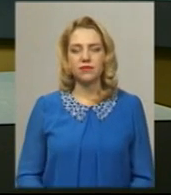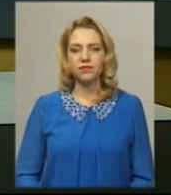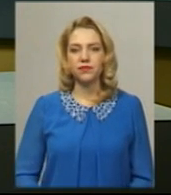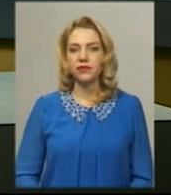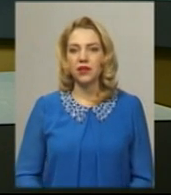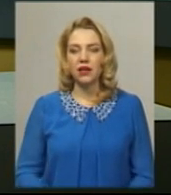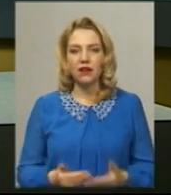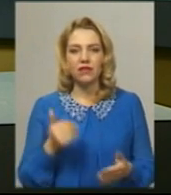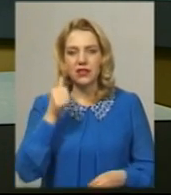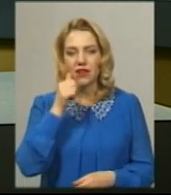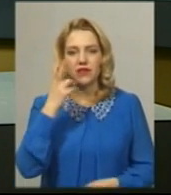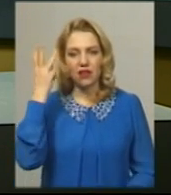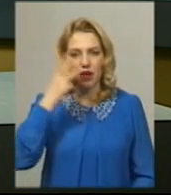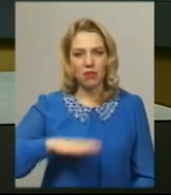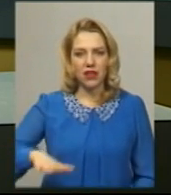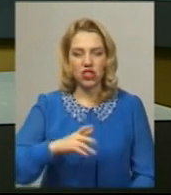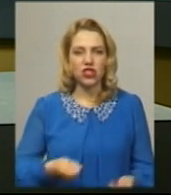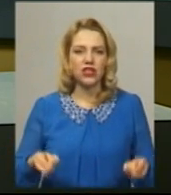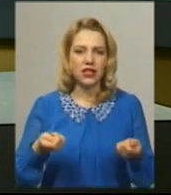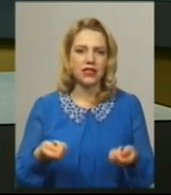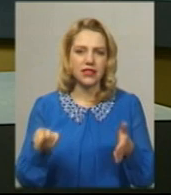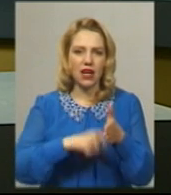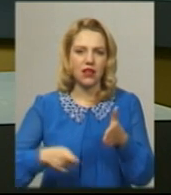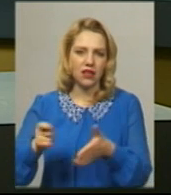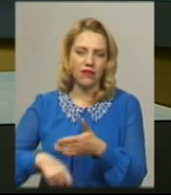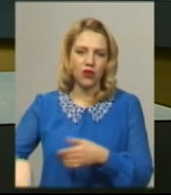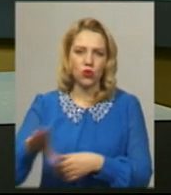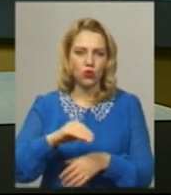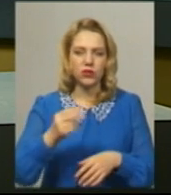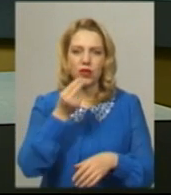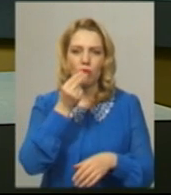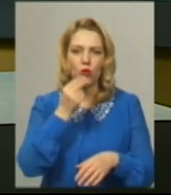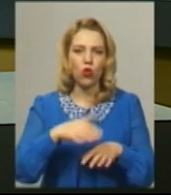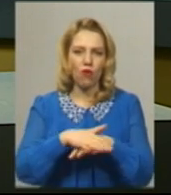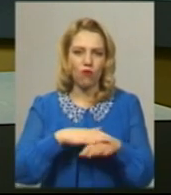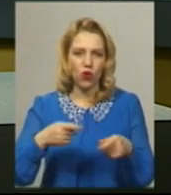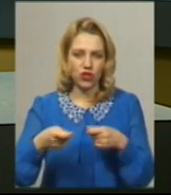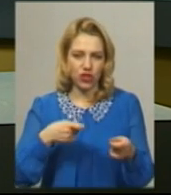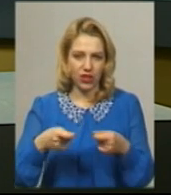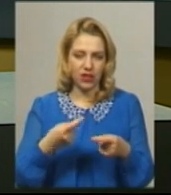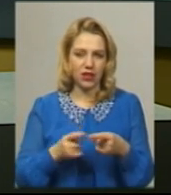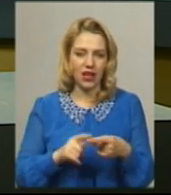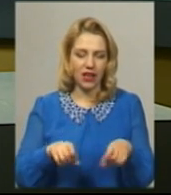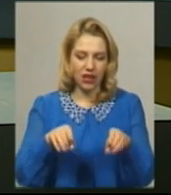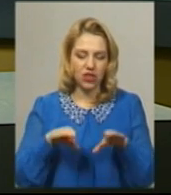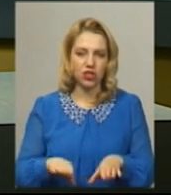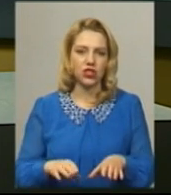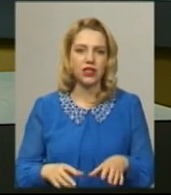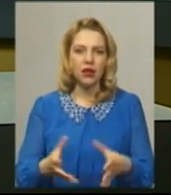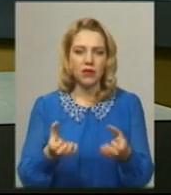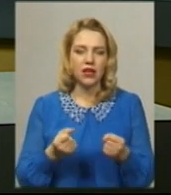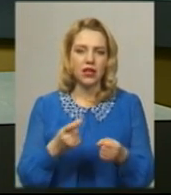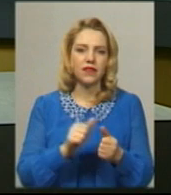Відзавтра на Хмельниччині закривають усі продовольчі ринки. Таке рішення прийняли на позачерговому